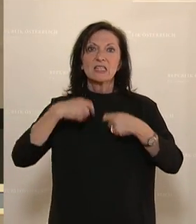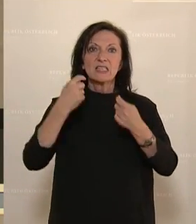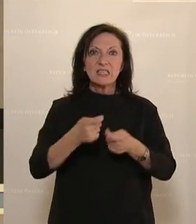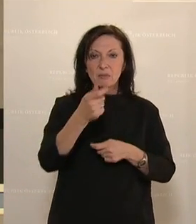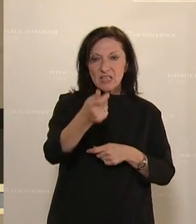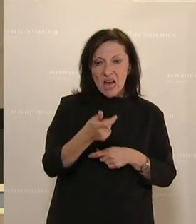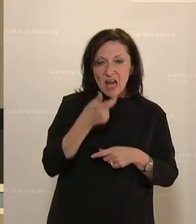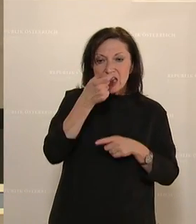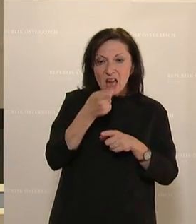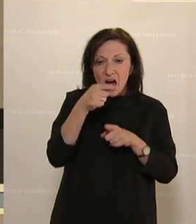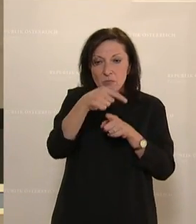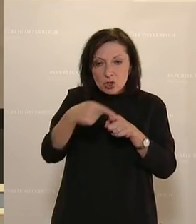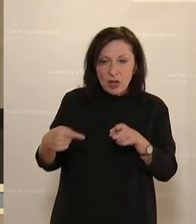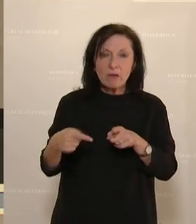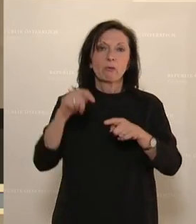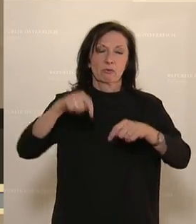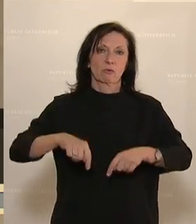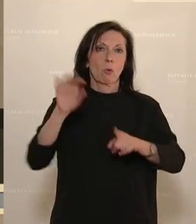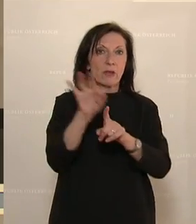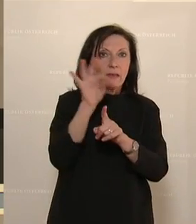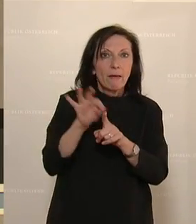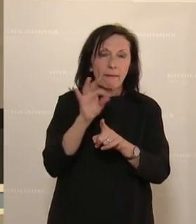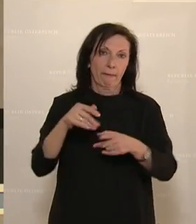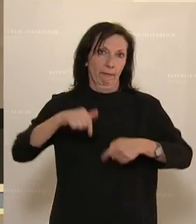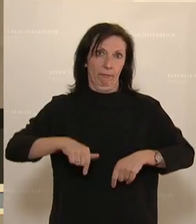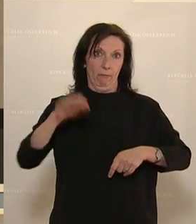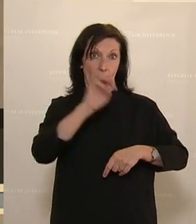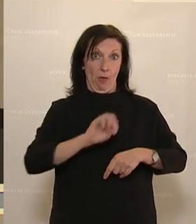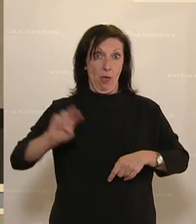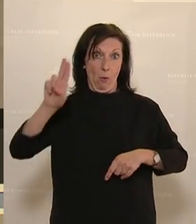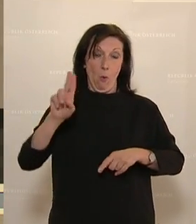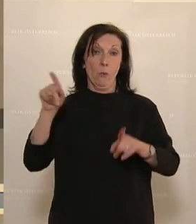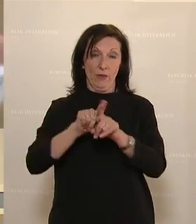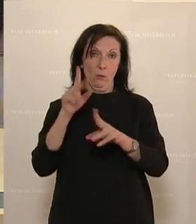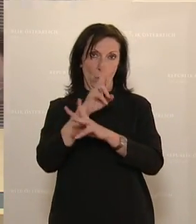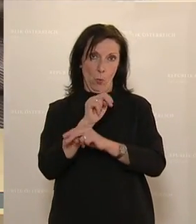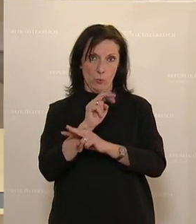Genitalverstümmelung in Österreich und auf EU-Ebene geben wird. Vielen Dank.